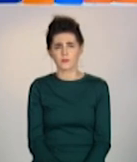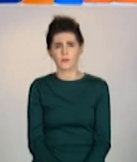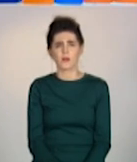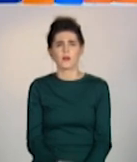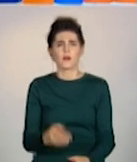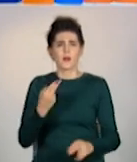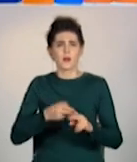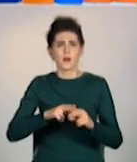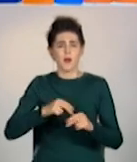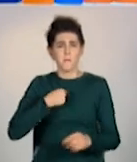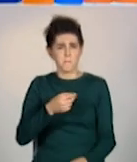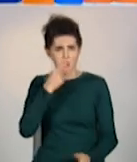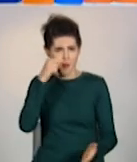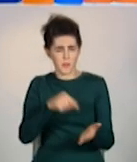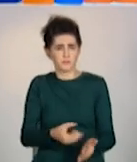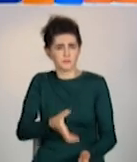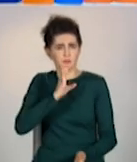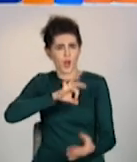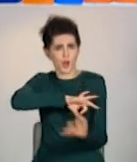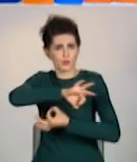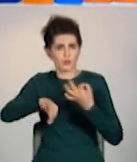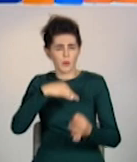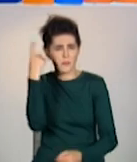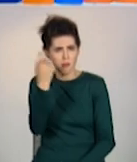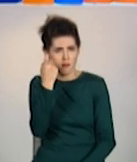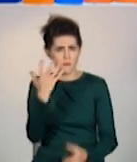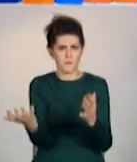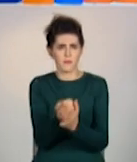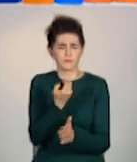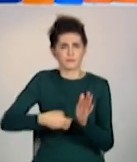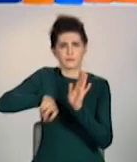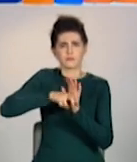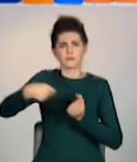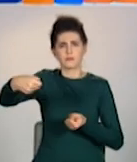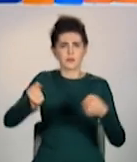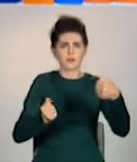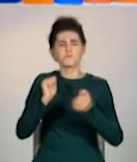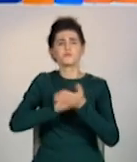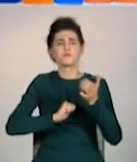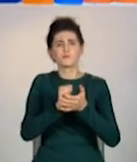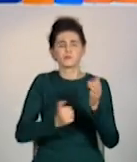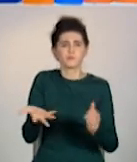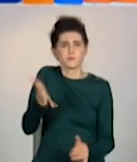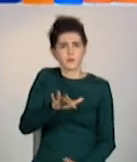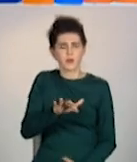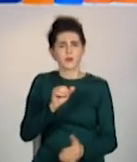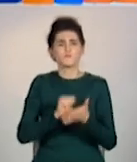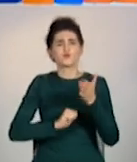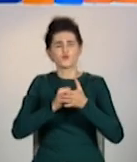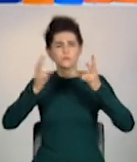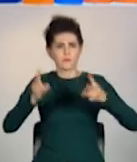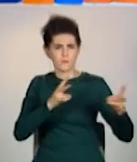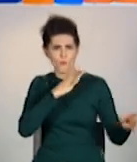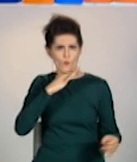Хильнув взайвого та сів за кермо. Не тверезі водії в топ-5 причини, через які стаються аварії.